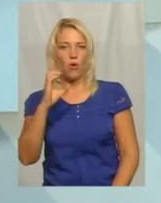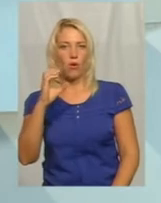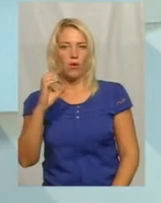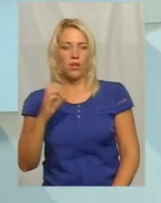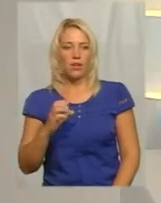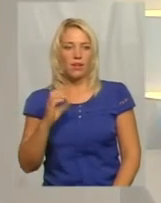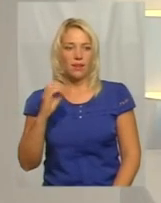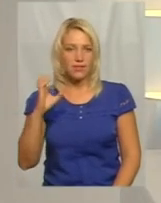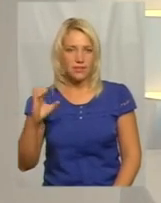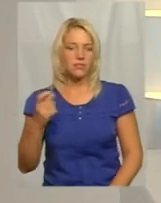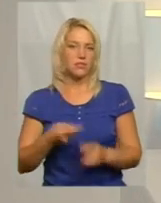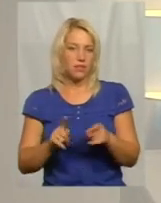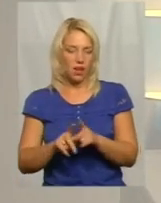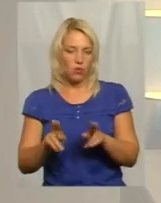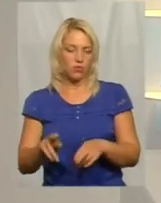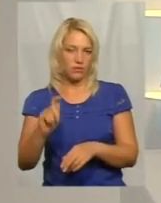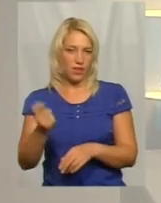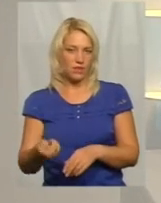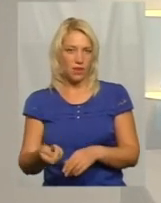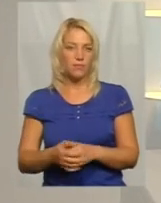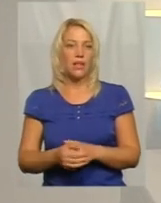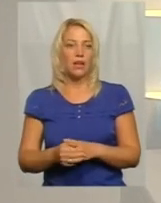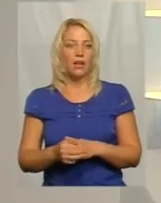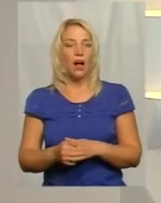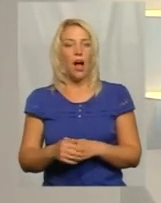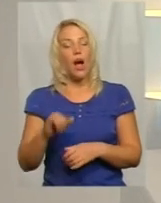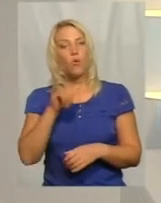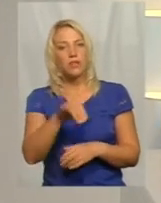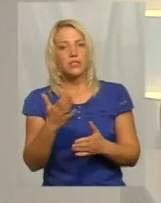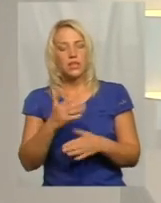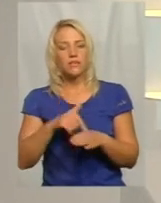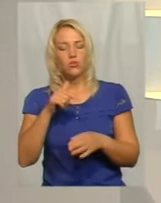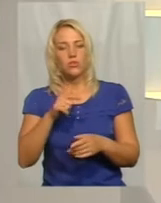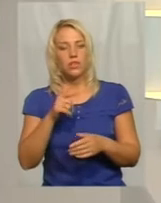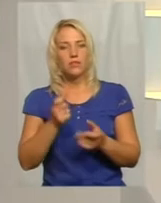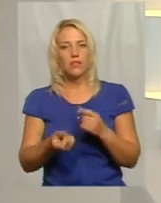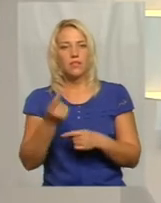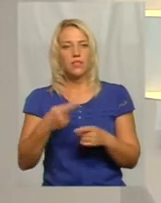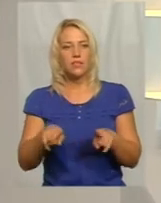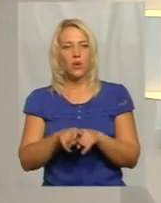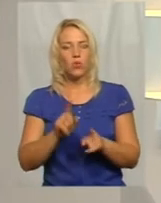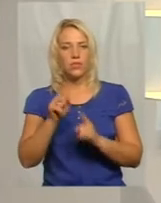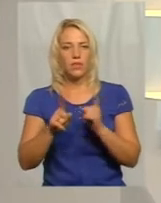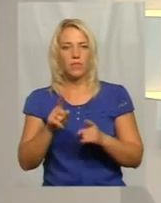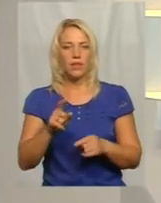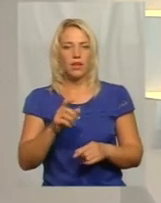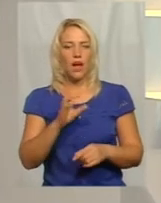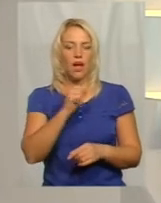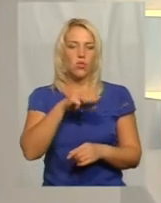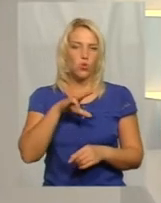Я розумію, що ви з одного батальйону, пане Анатолію, але можливо у вас якісь інші відчуття з'явилися з цією зміною? АТО на ООС.